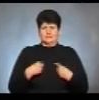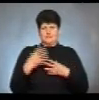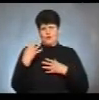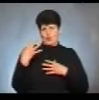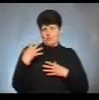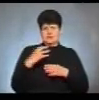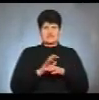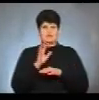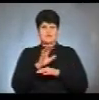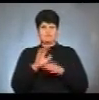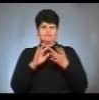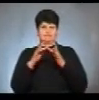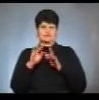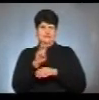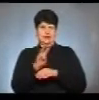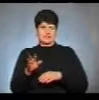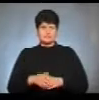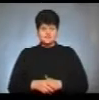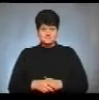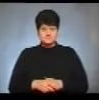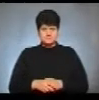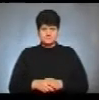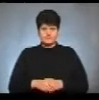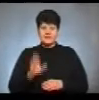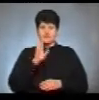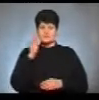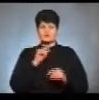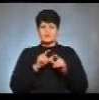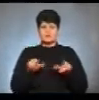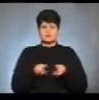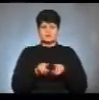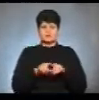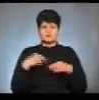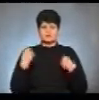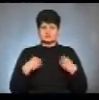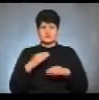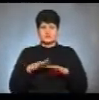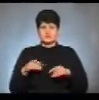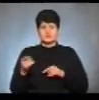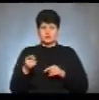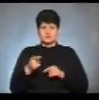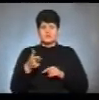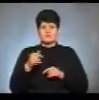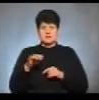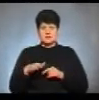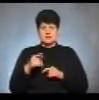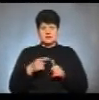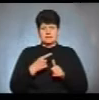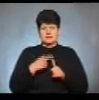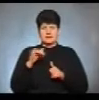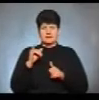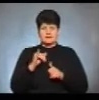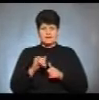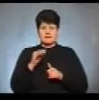викладають фото у соціальній мережі. Вранці до школи в одностроях йдуть учні Тернопільської гімназії імені Івана Франка.